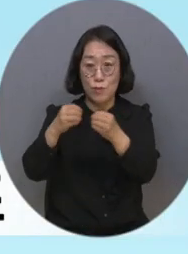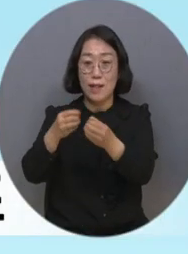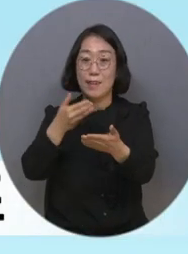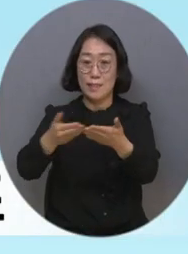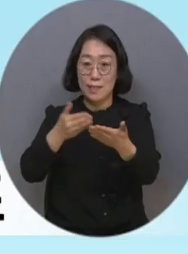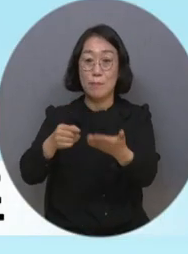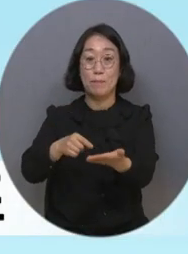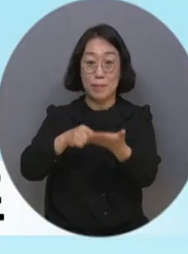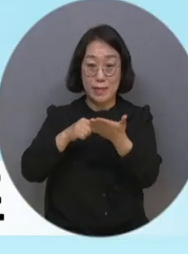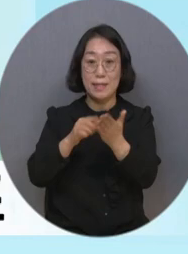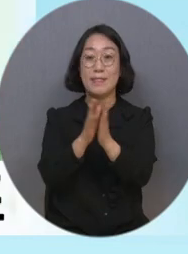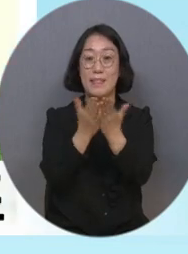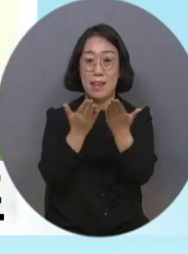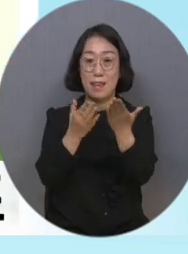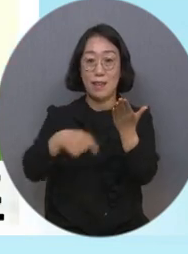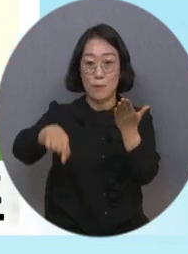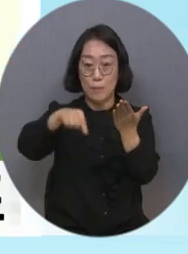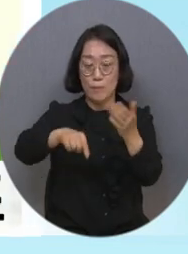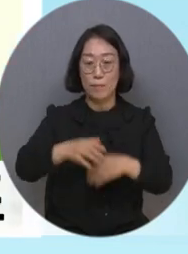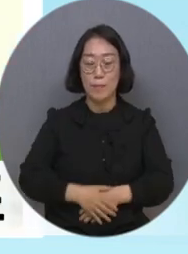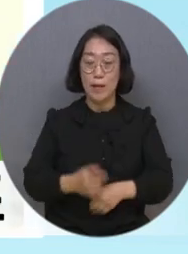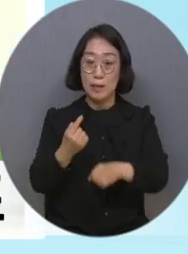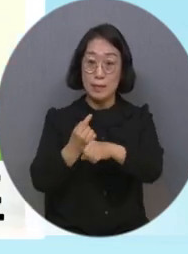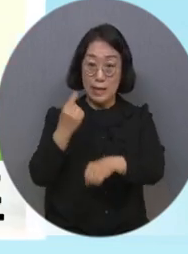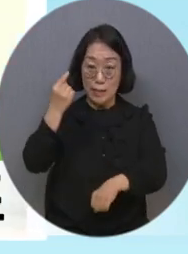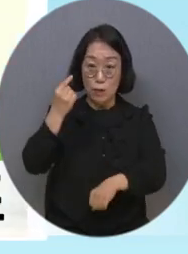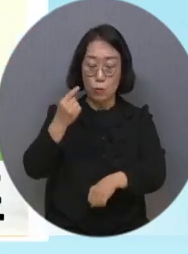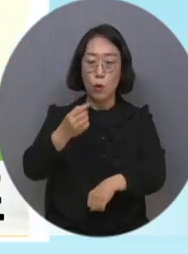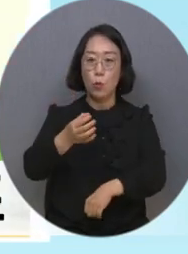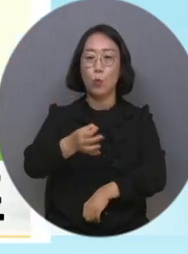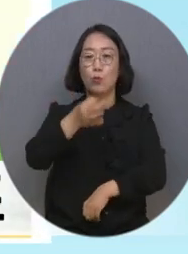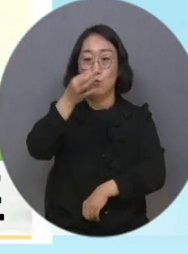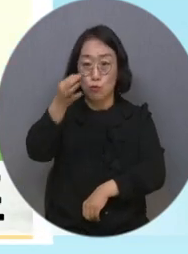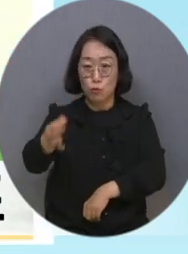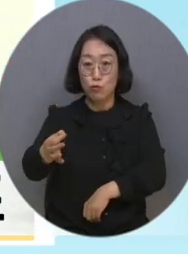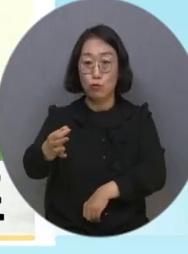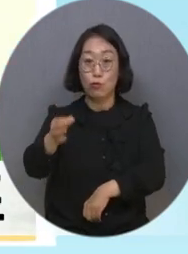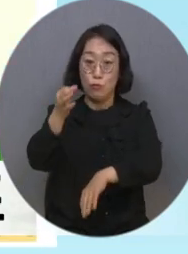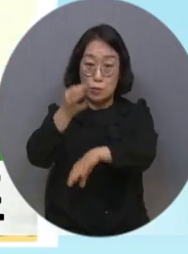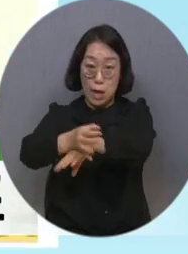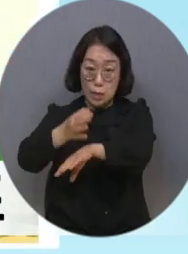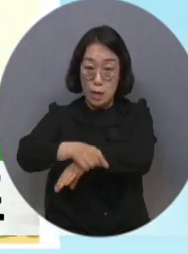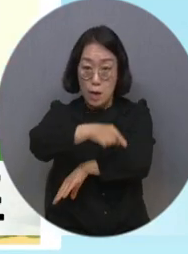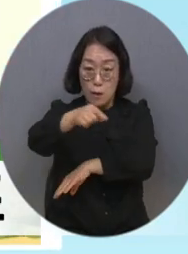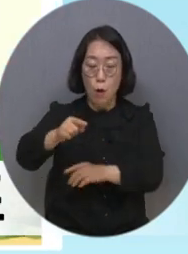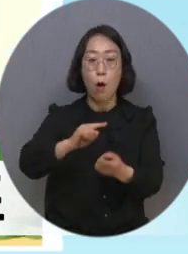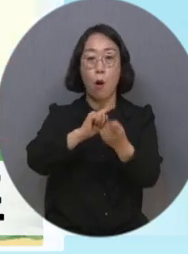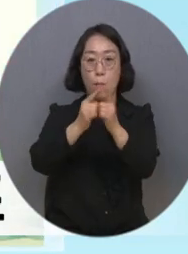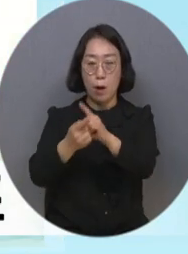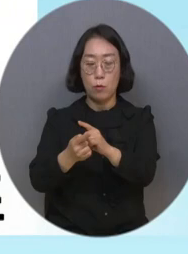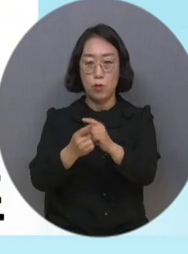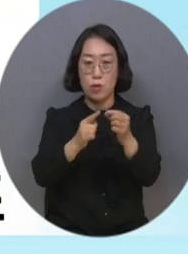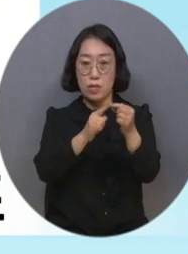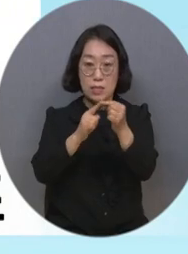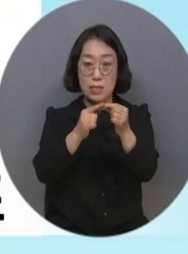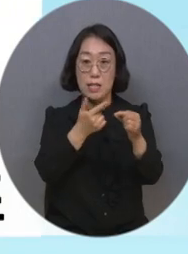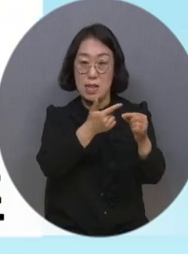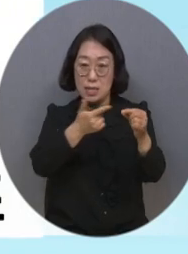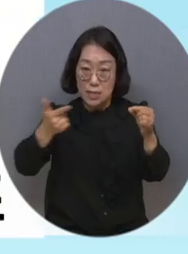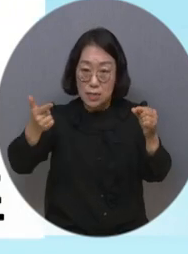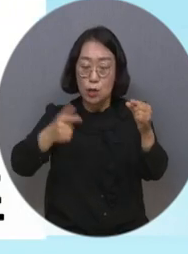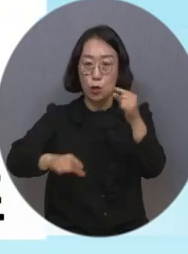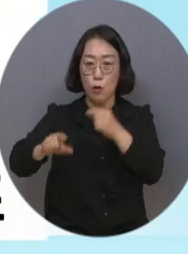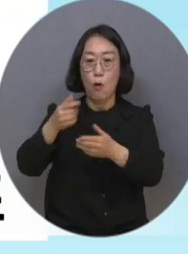도서입니다. 국립생태원이 지난해 말 유료로 판매했던 알기 쉬운 곤충 이야기를 글 자체와 그림 크기,